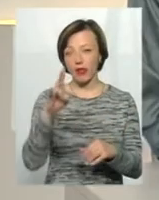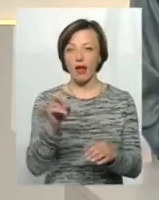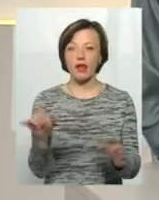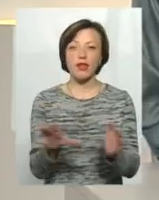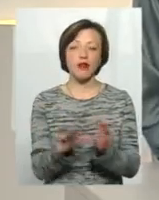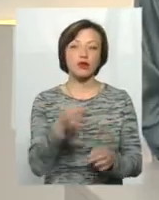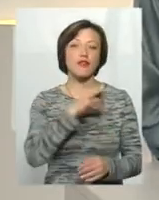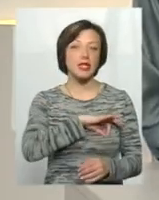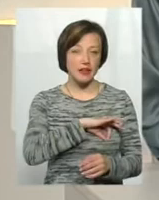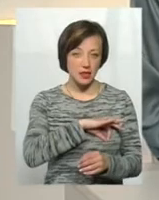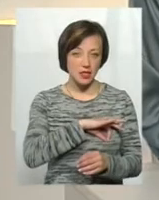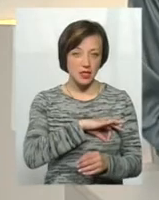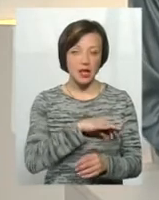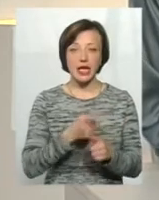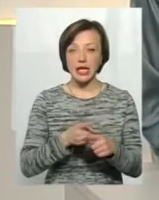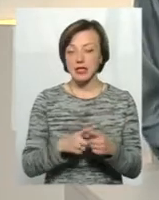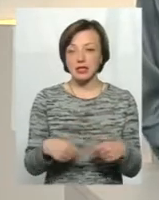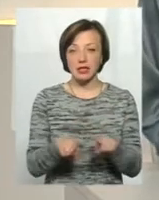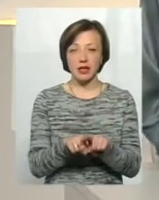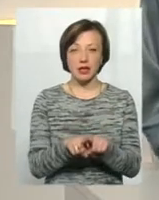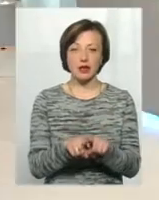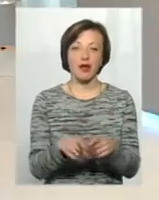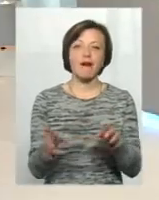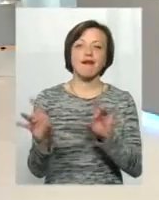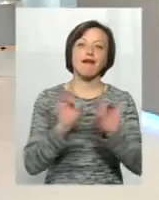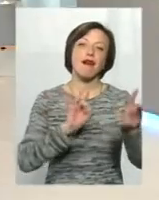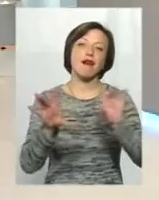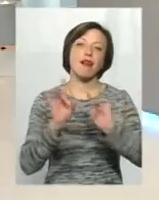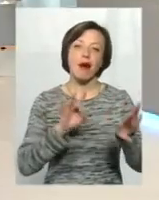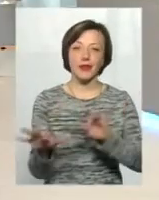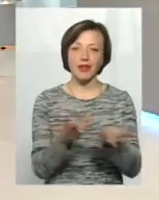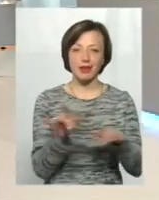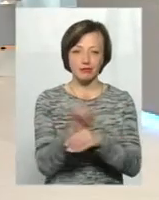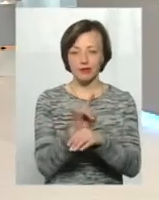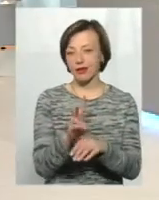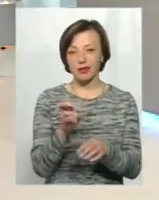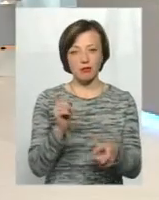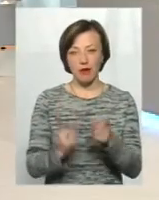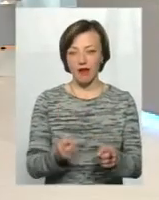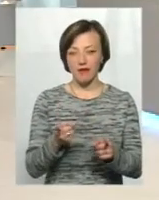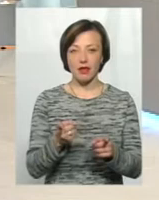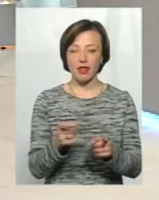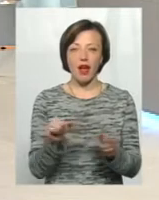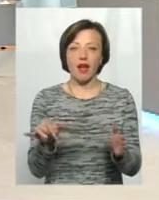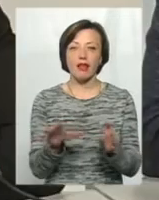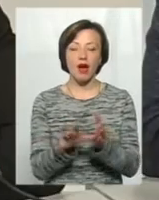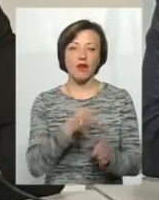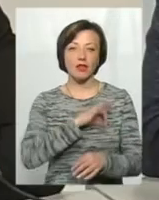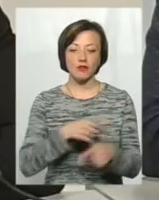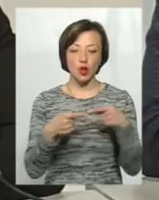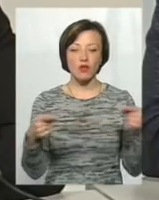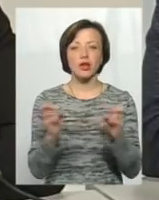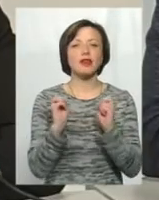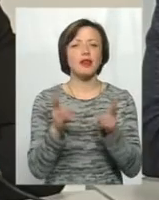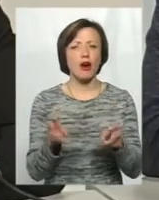енергоефективність. І це такий собі маркетинговий хід, часто буває, але не справді енергоефективний товар. Яким чином